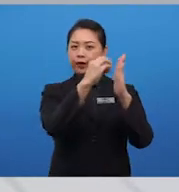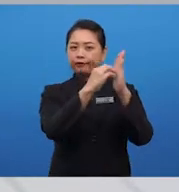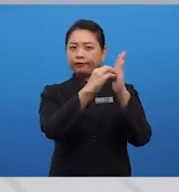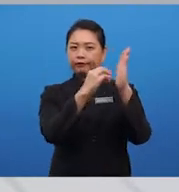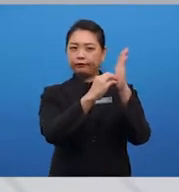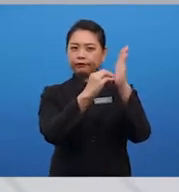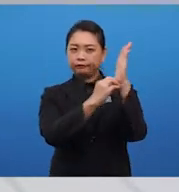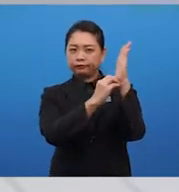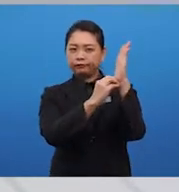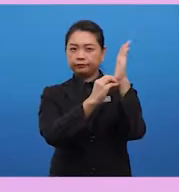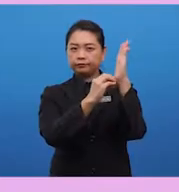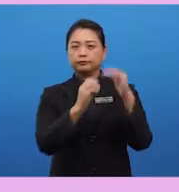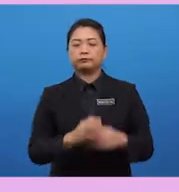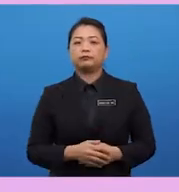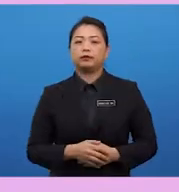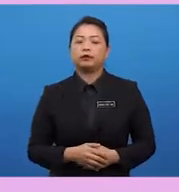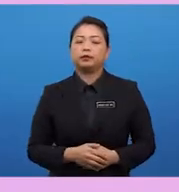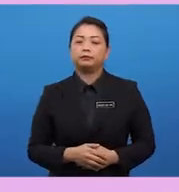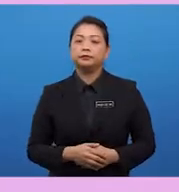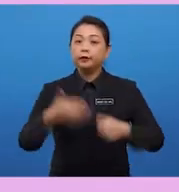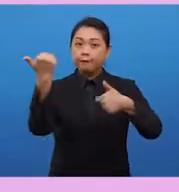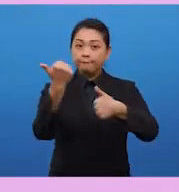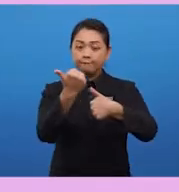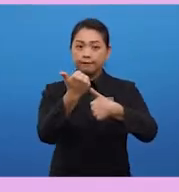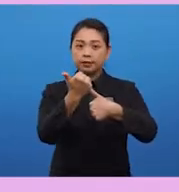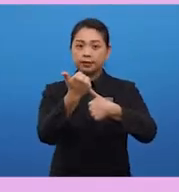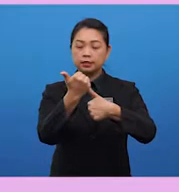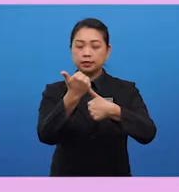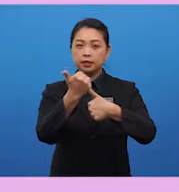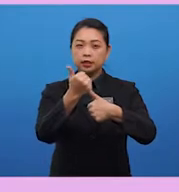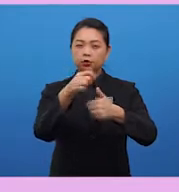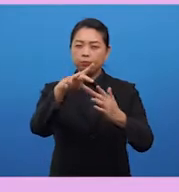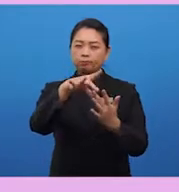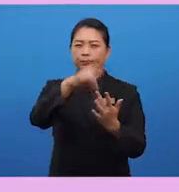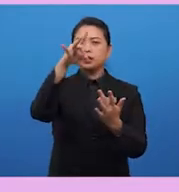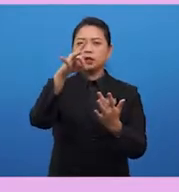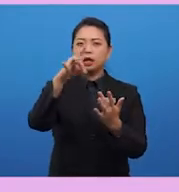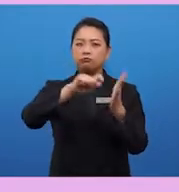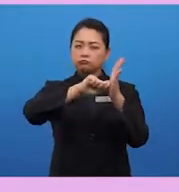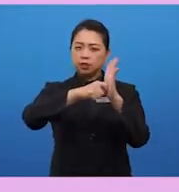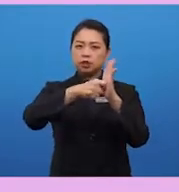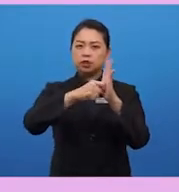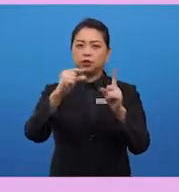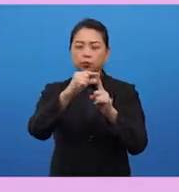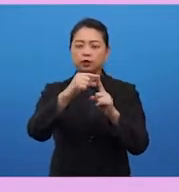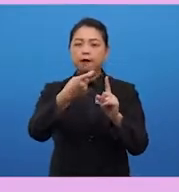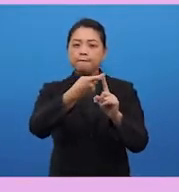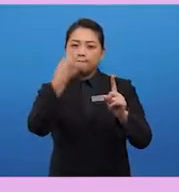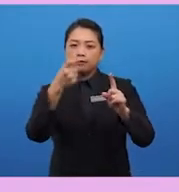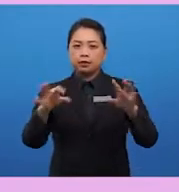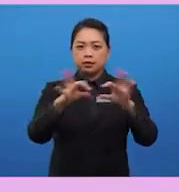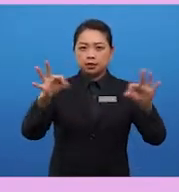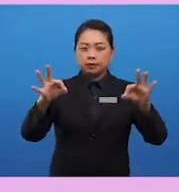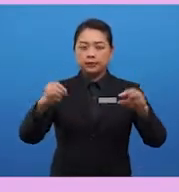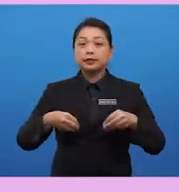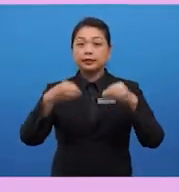In your respective paragraph, the first paragraph is to pick out keywords from the statement given. From the